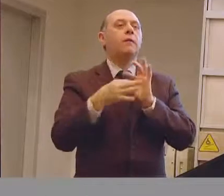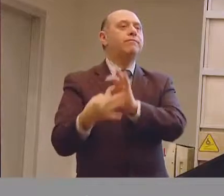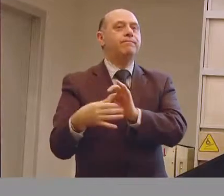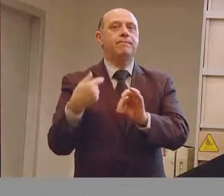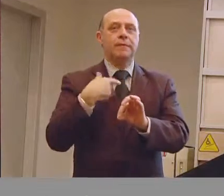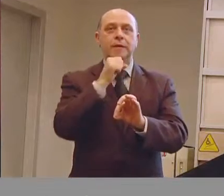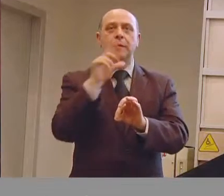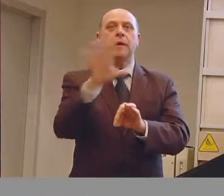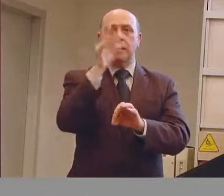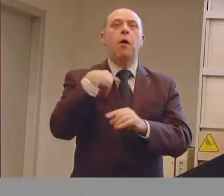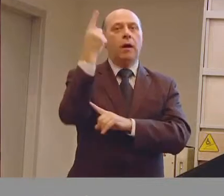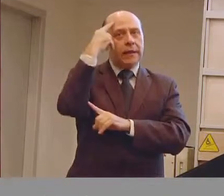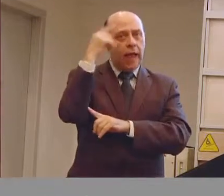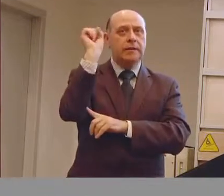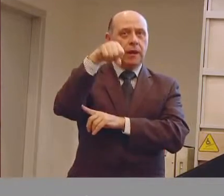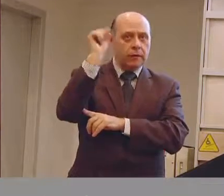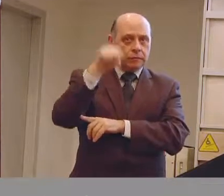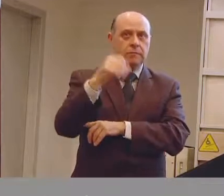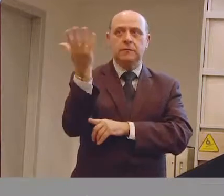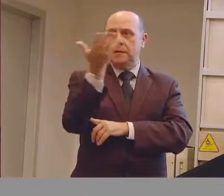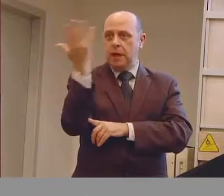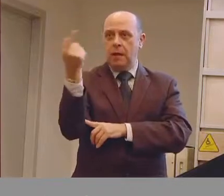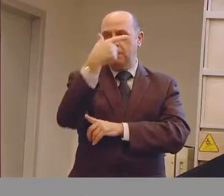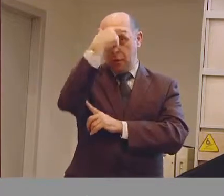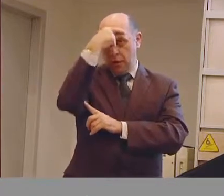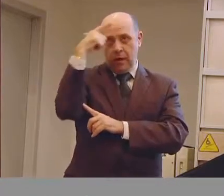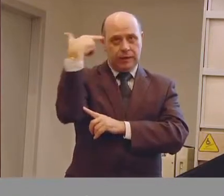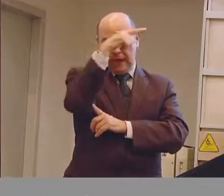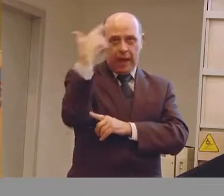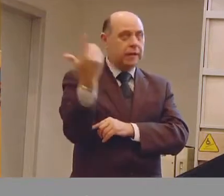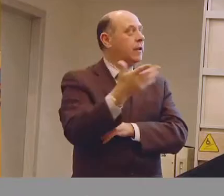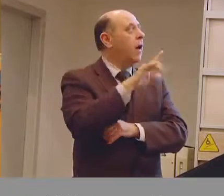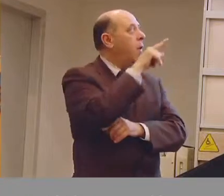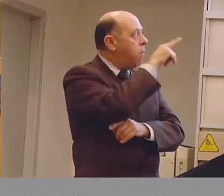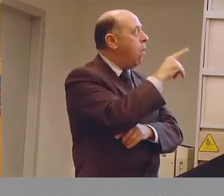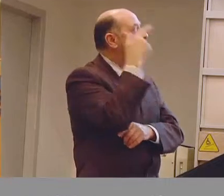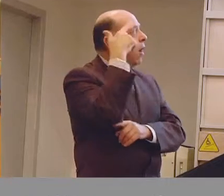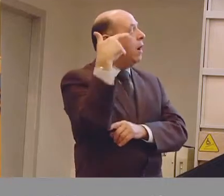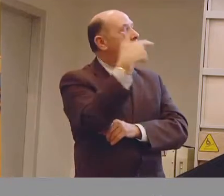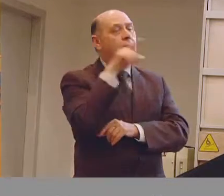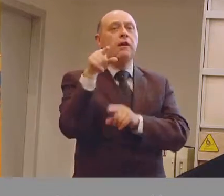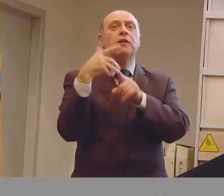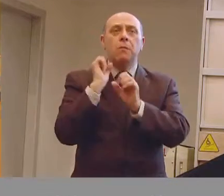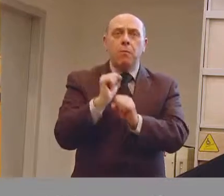movimento con il capo, adesso stiamo in sperimentazione con un assistito di Empoli di una nuova carrozzina elettronica dove i comandi